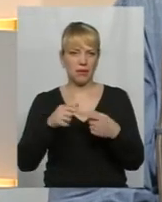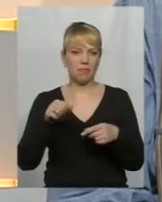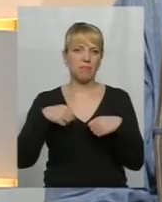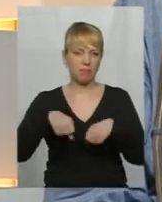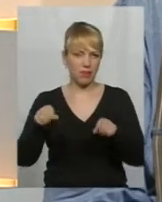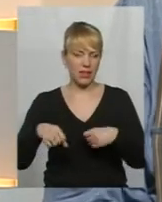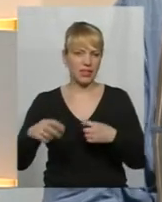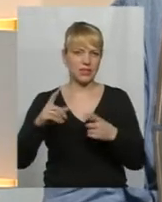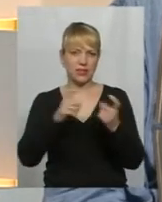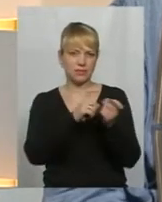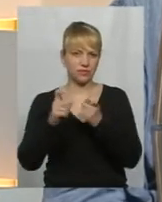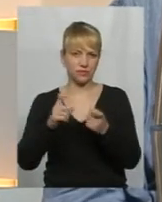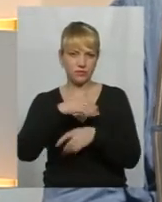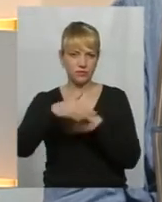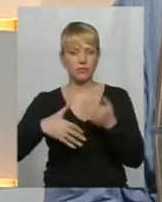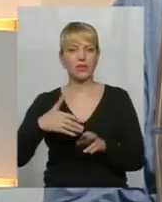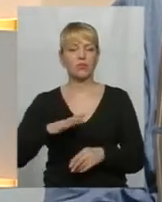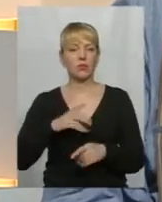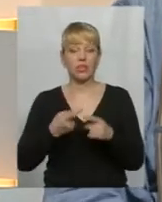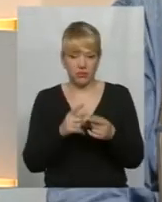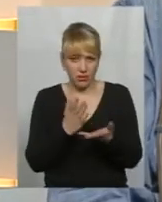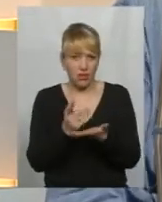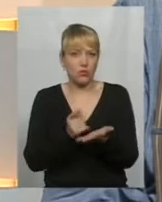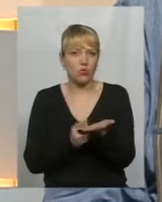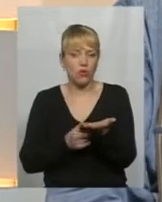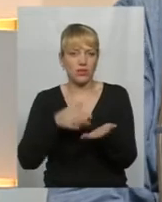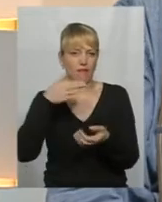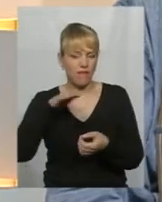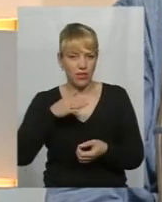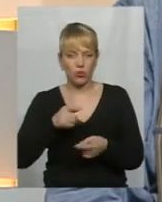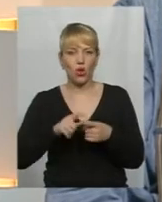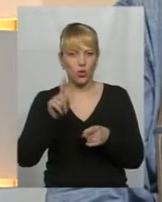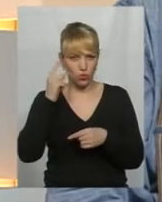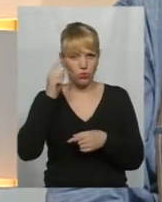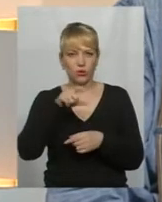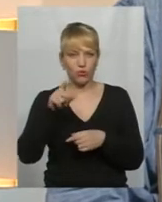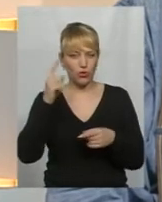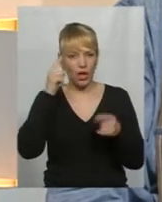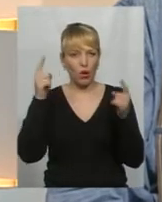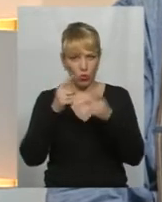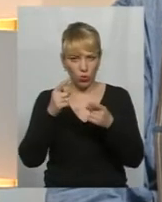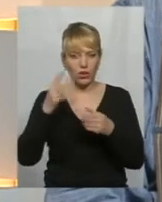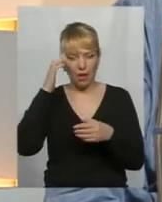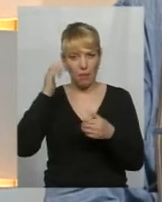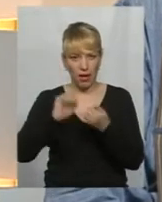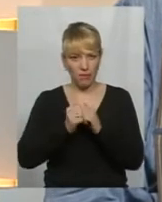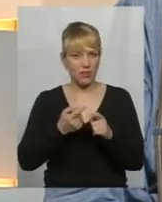Тобто це речі, які нікуди не дінуться, ніхто не забуде. Якщо не думають, що у людей коротка пам'ять, ви глибоко помиляєтеся.